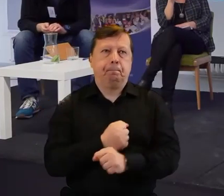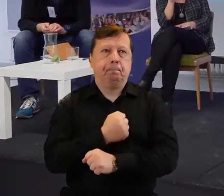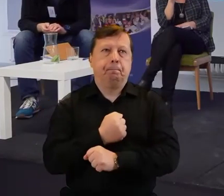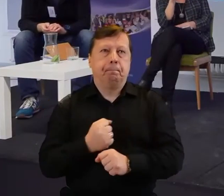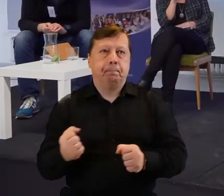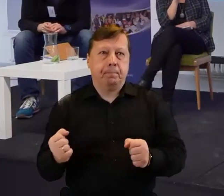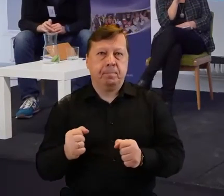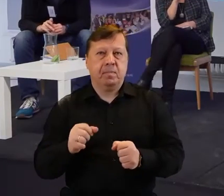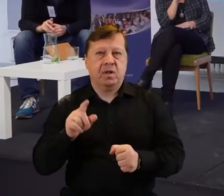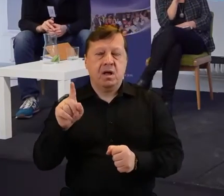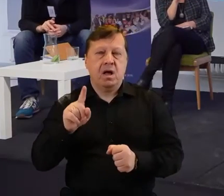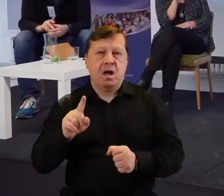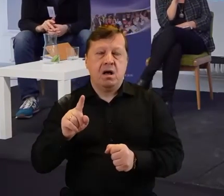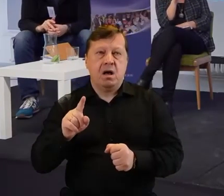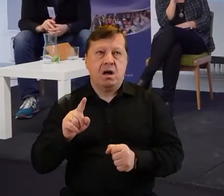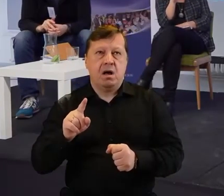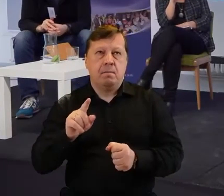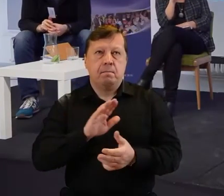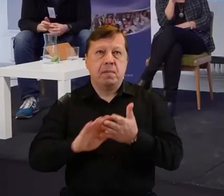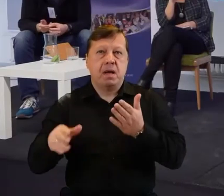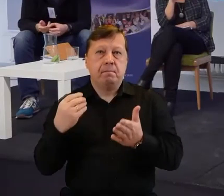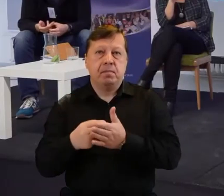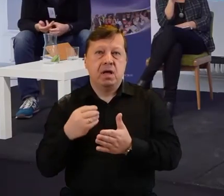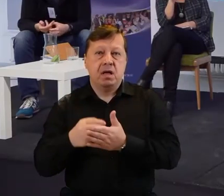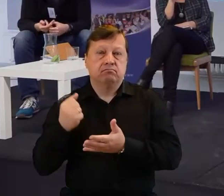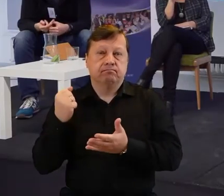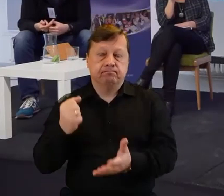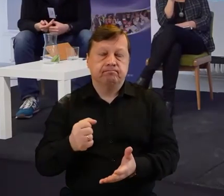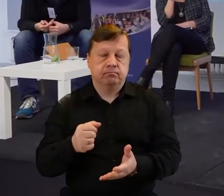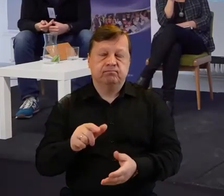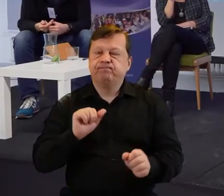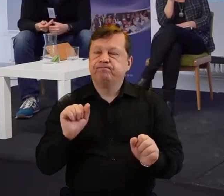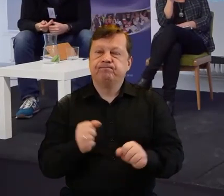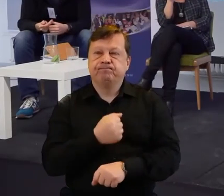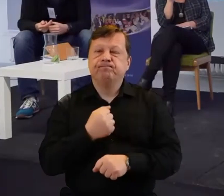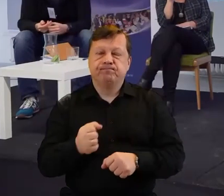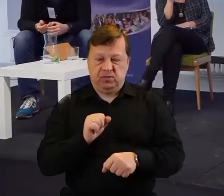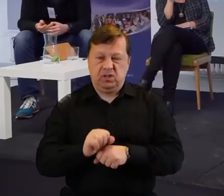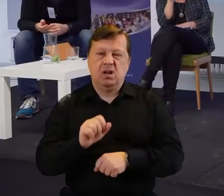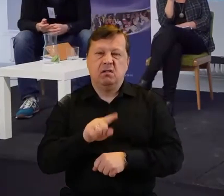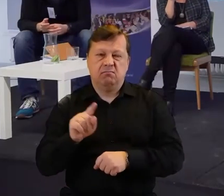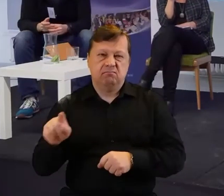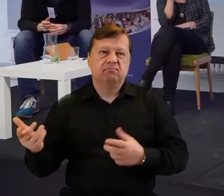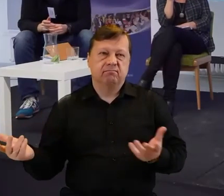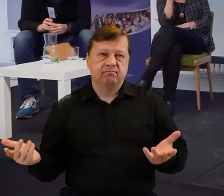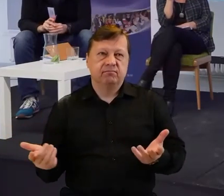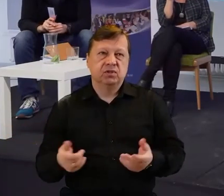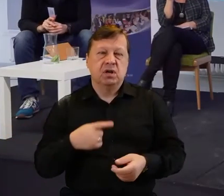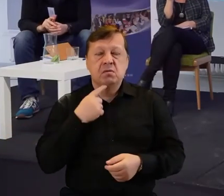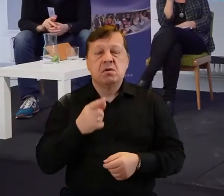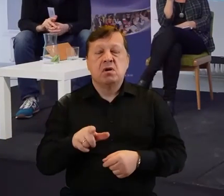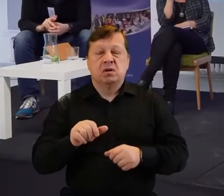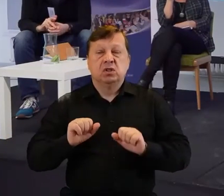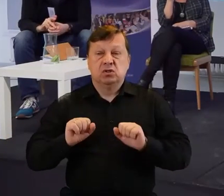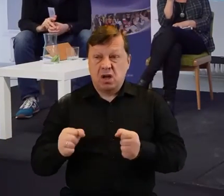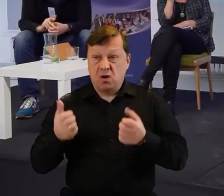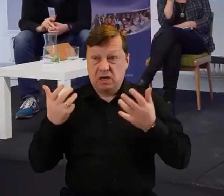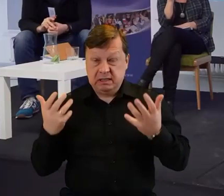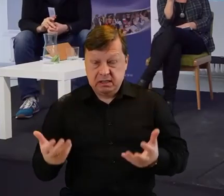bez wsparcia finansowego. A więc czy to jest działanie projektowe? W pewnym momencie